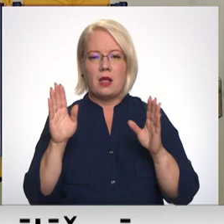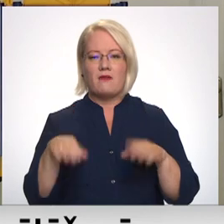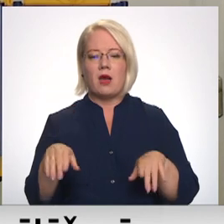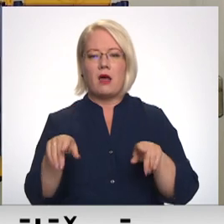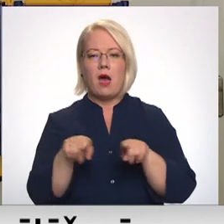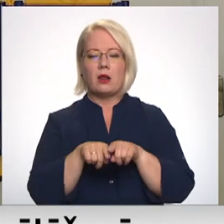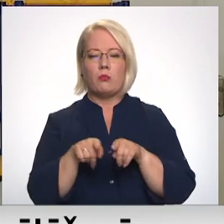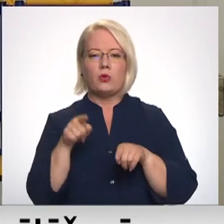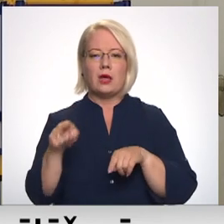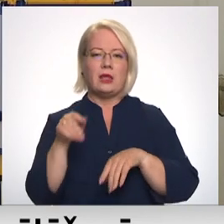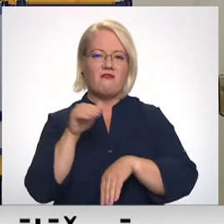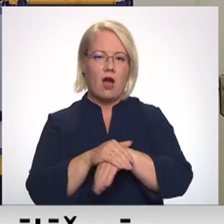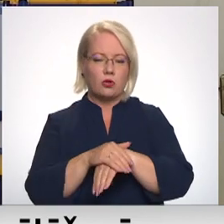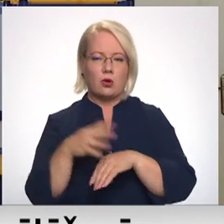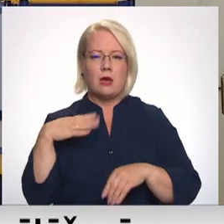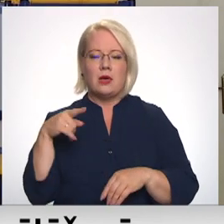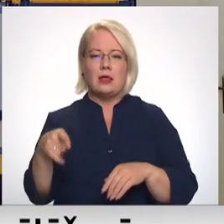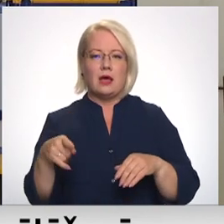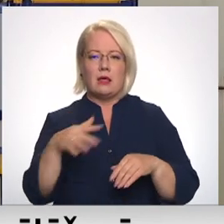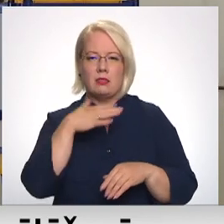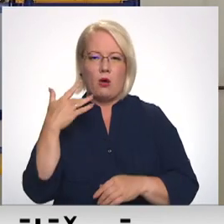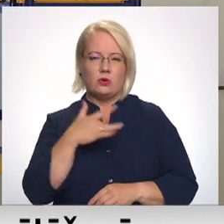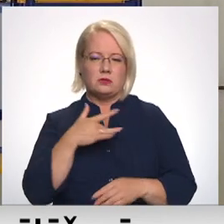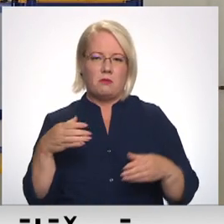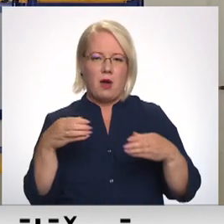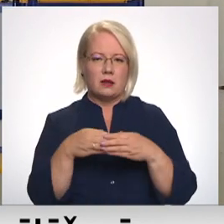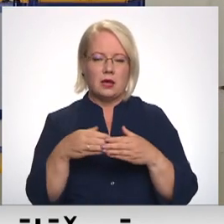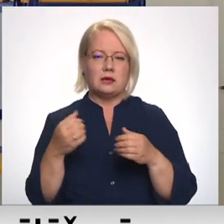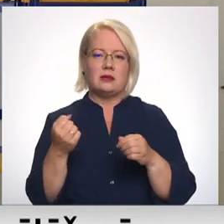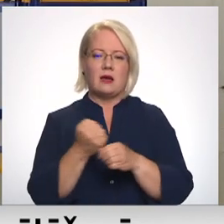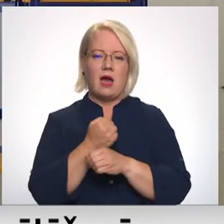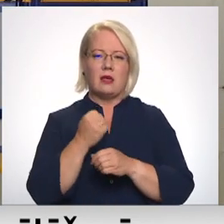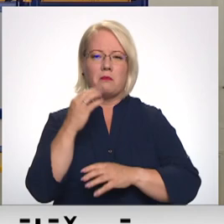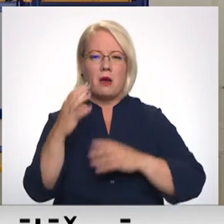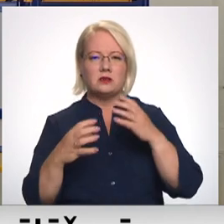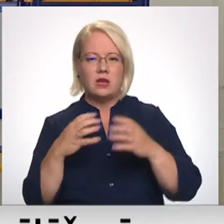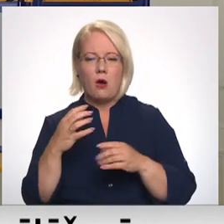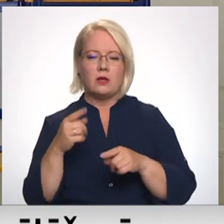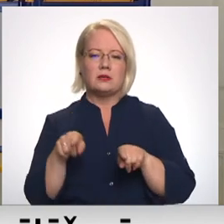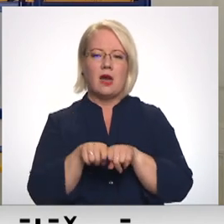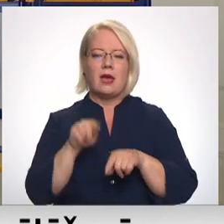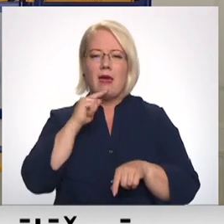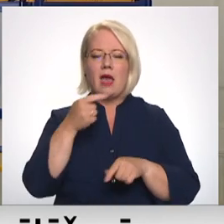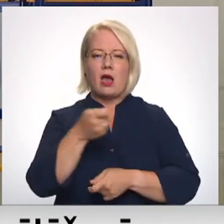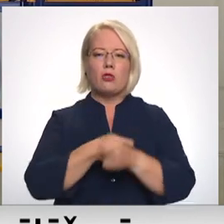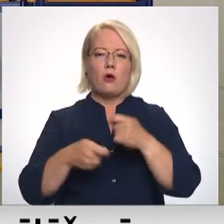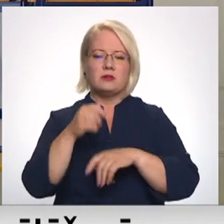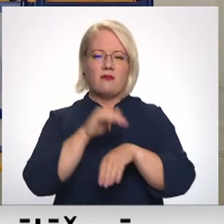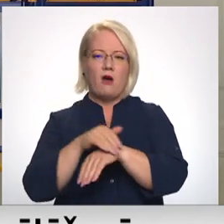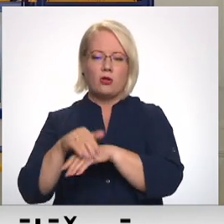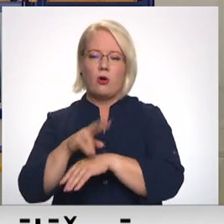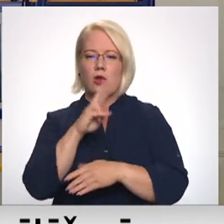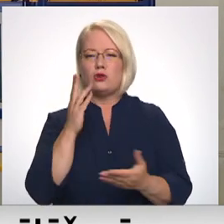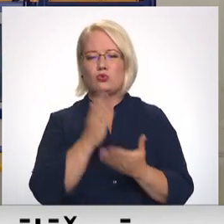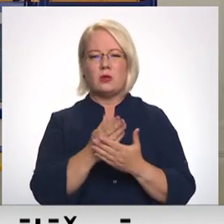būt šie faktori, kāpēc ir tik daudz kandādu saraksti, ir gan geopolitiskie, gan ekonomiskie faktori, kas ir noris šobrīd pasaulē, gan arī